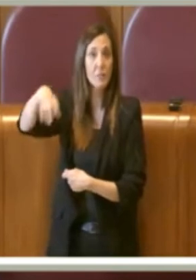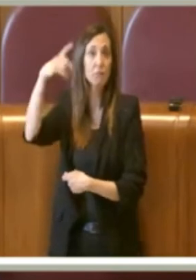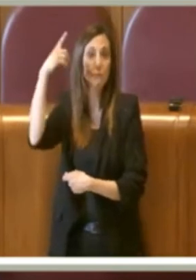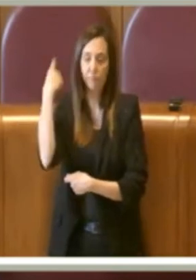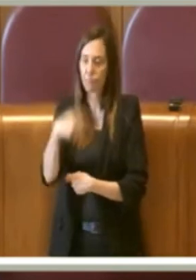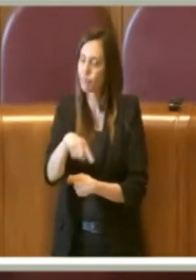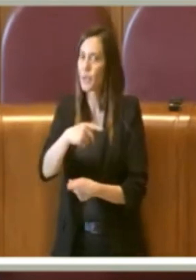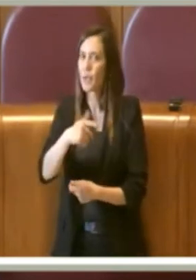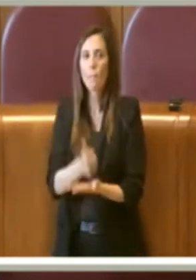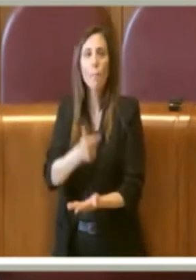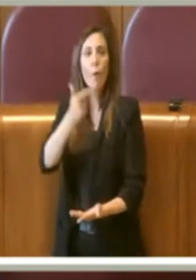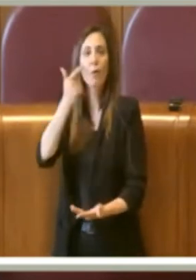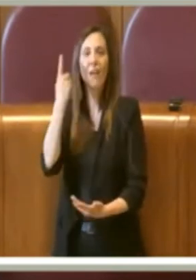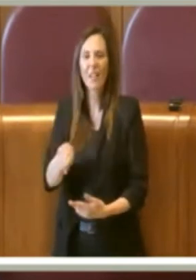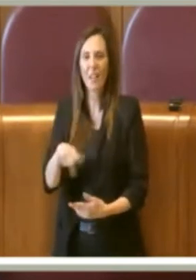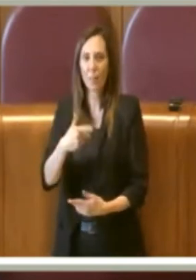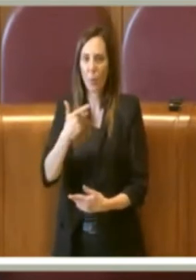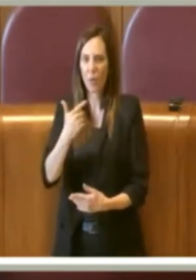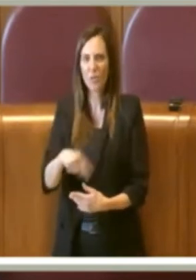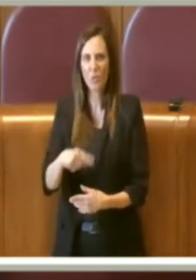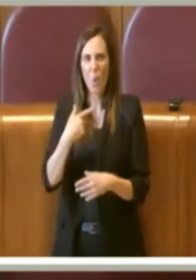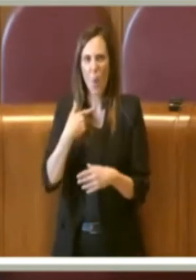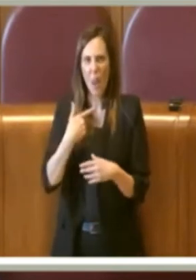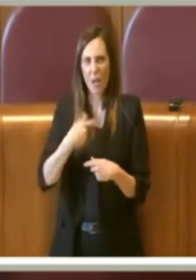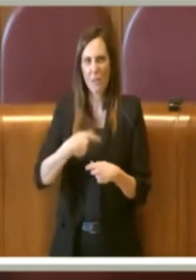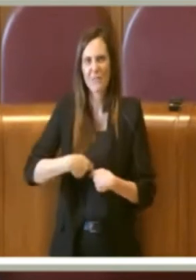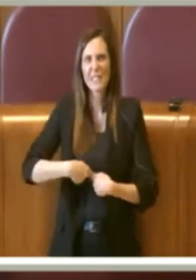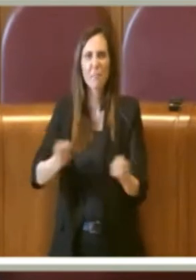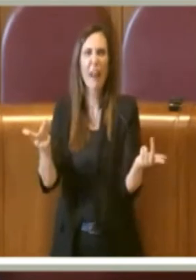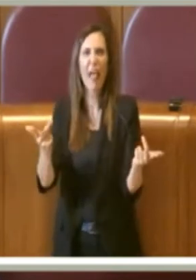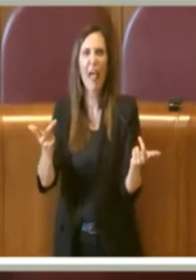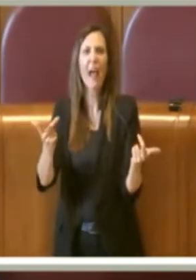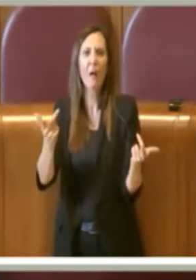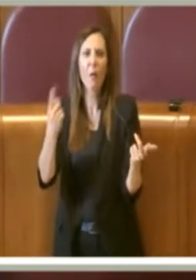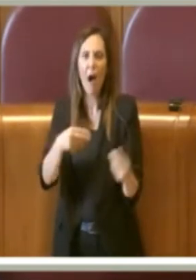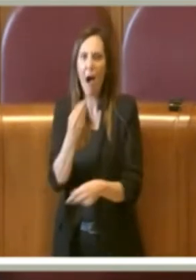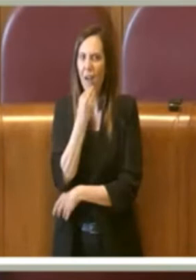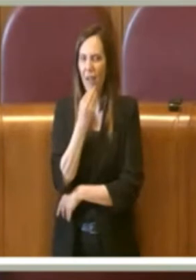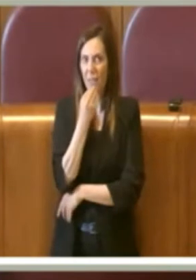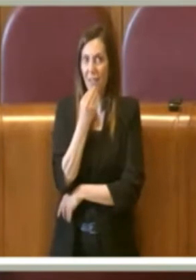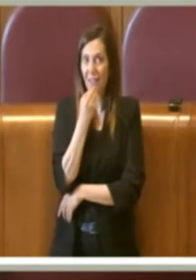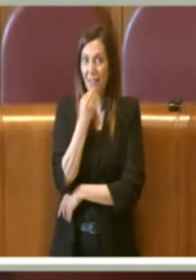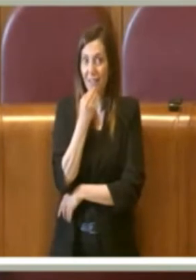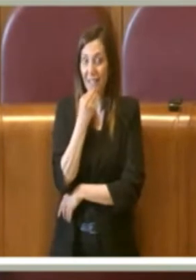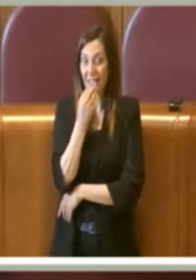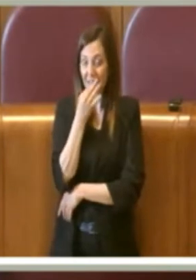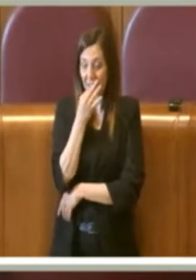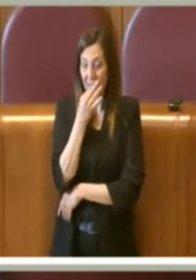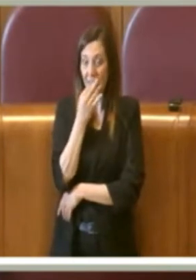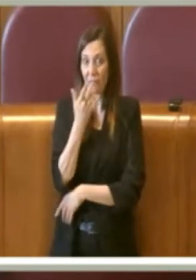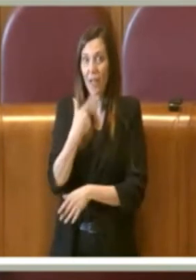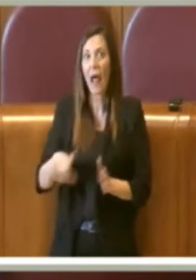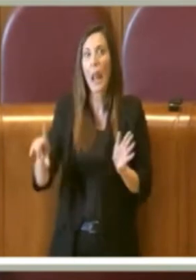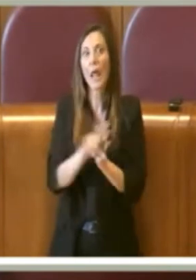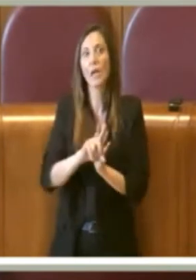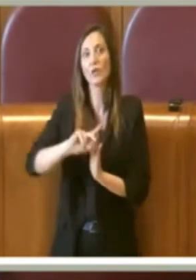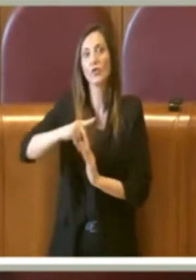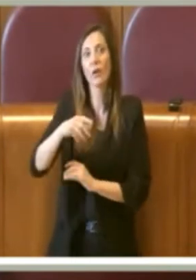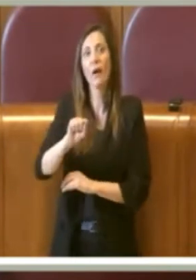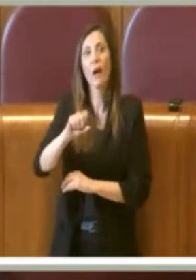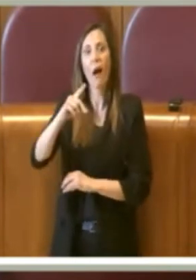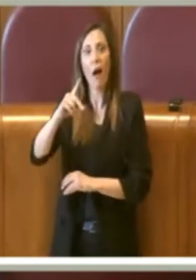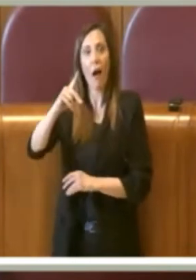vi è una parte importante anche sullo spreco alimentare, perciò va a implementare la legge GAD, la legge